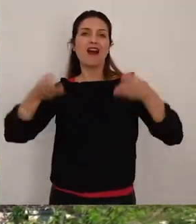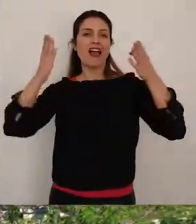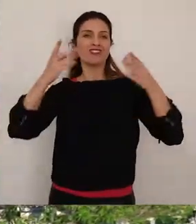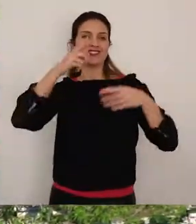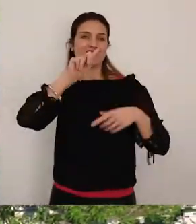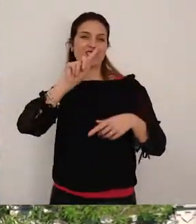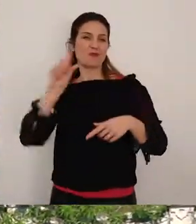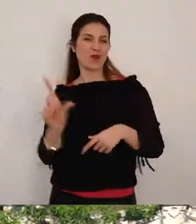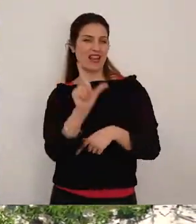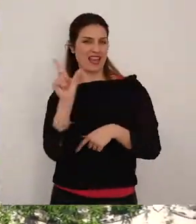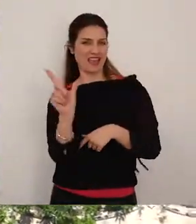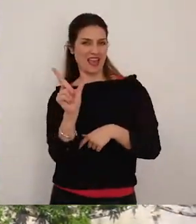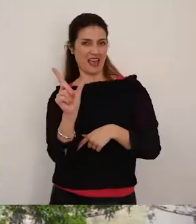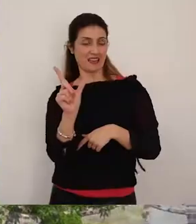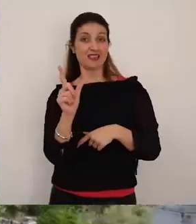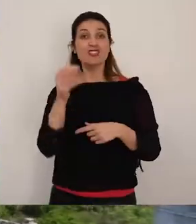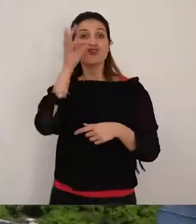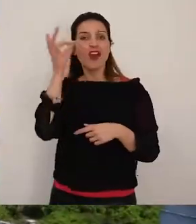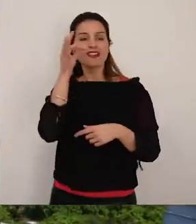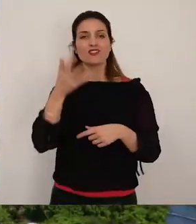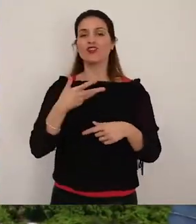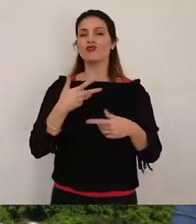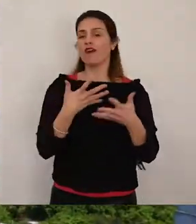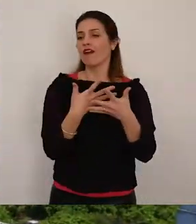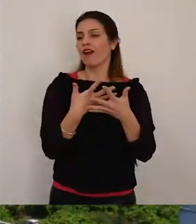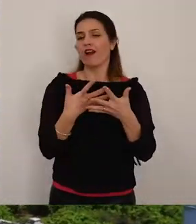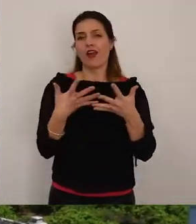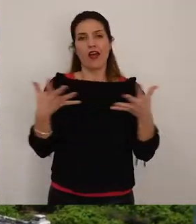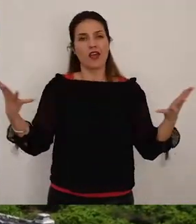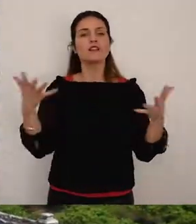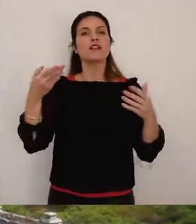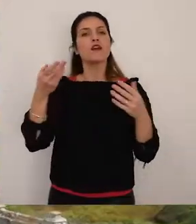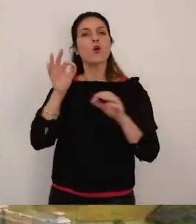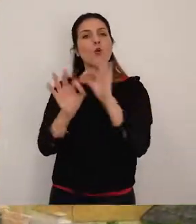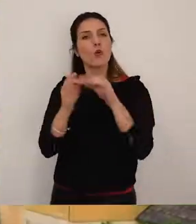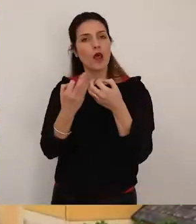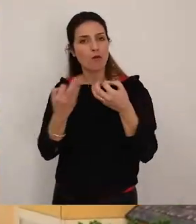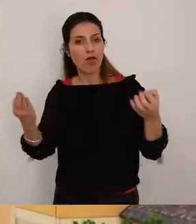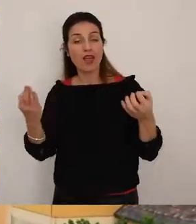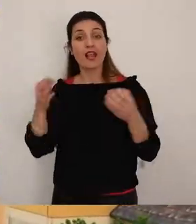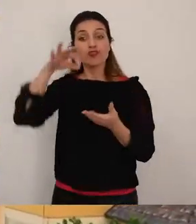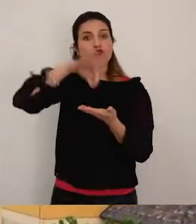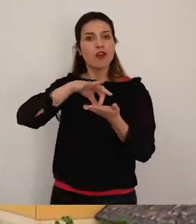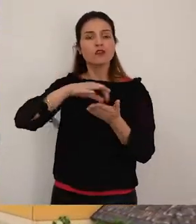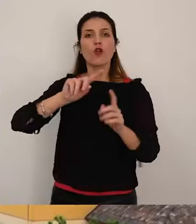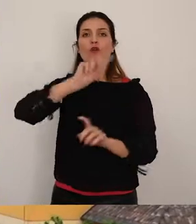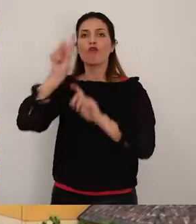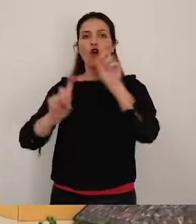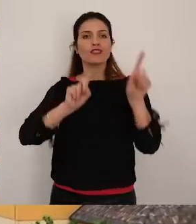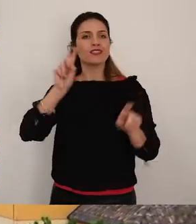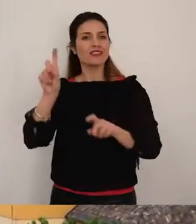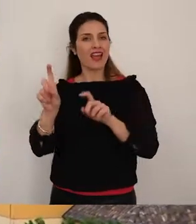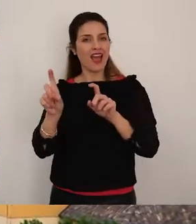Esso è ampio e ben conservato e al centro vi è il fiore all'occhiello dell'intero cortile una splendida fontana in stile tardo